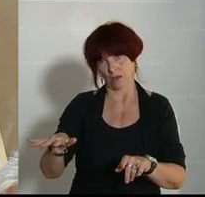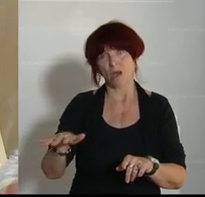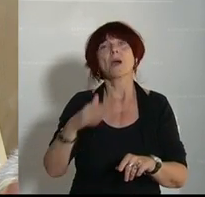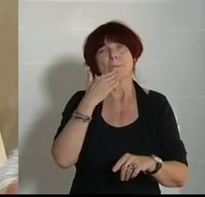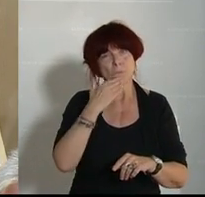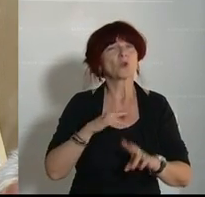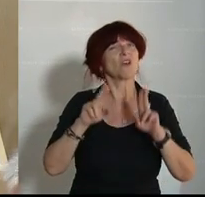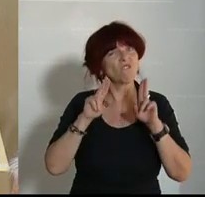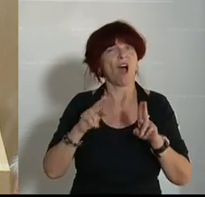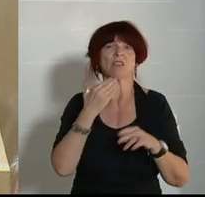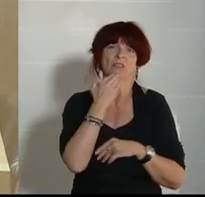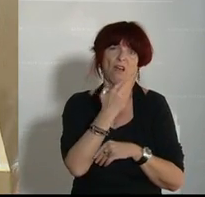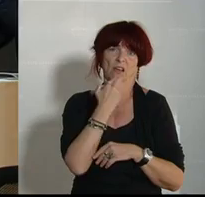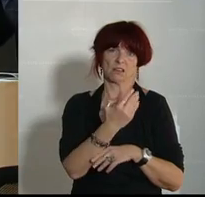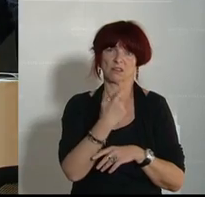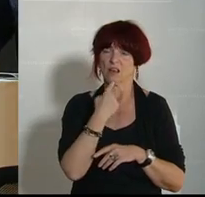sagen.